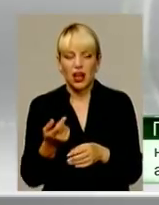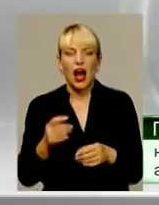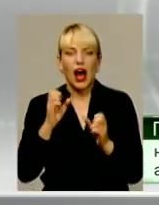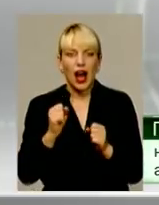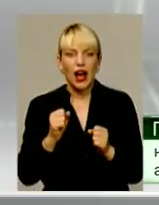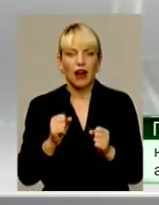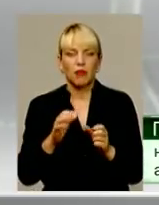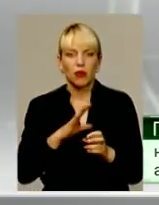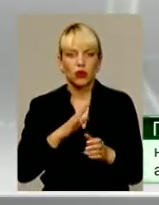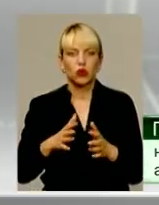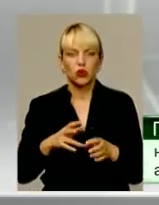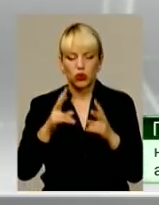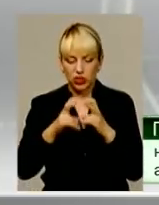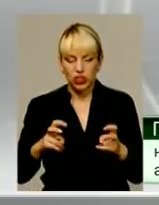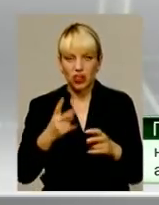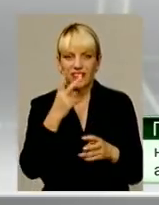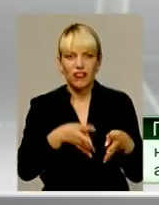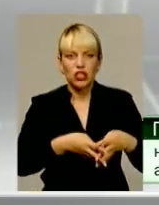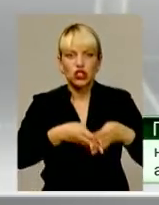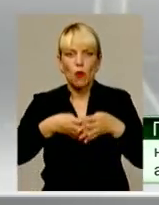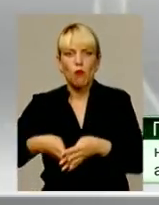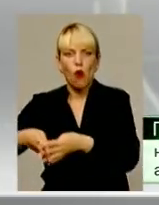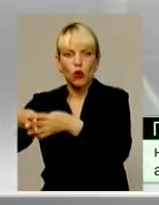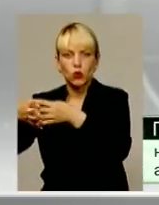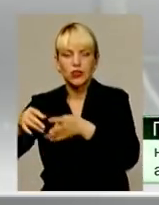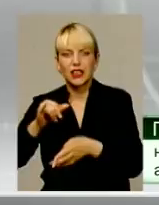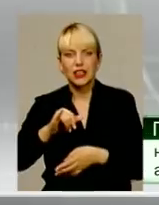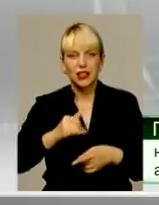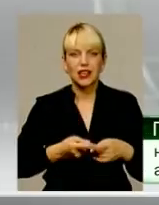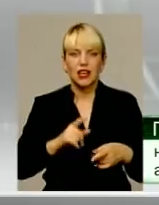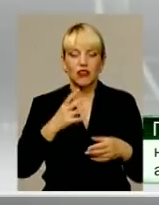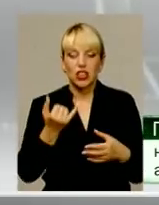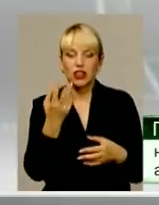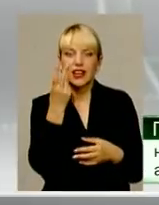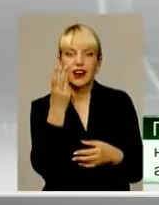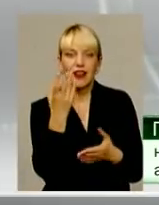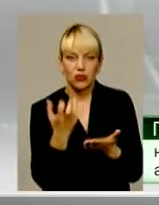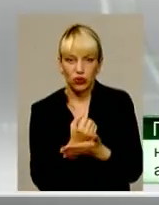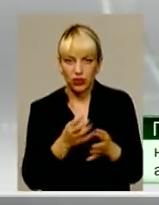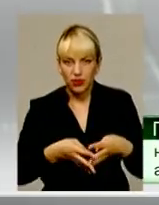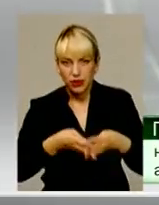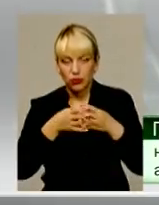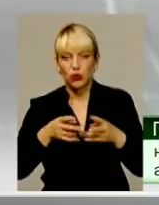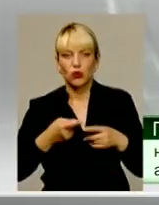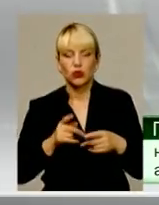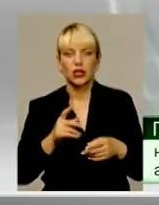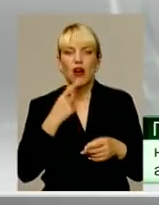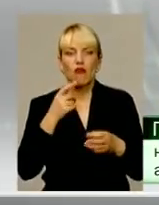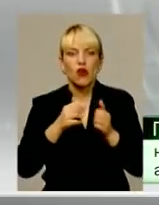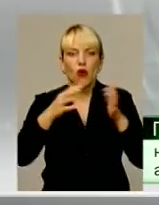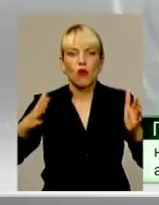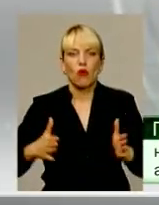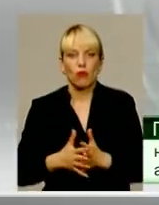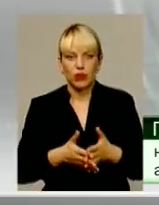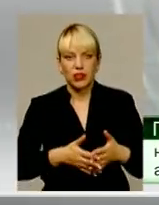досліджено дві споруди. І зараз починається дослідження фрагментів третьої, тобто можна говорити про якусь планувальну структуру і